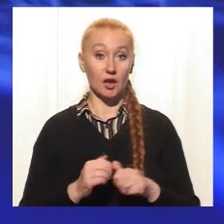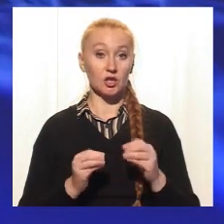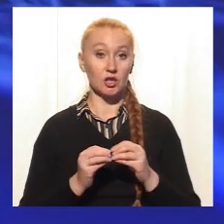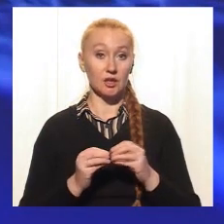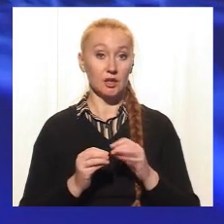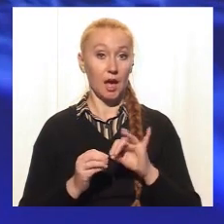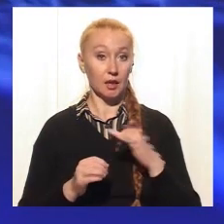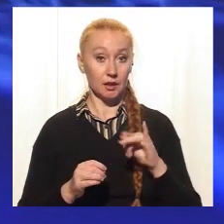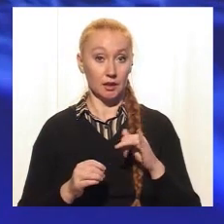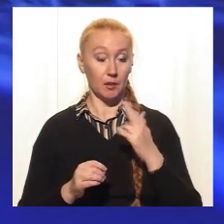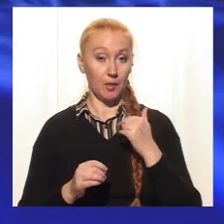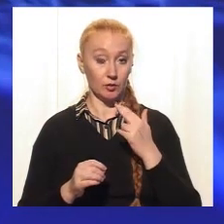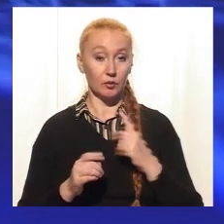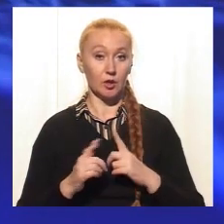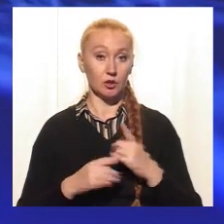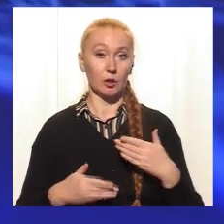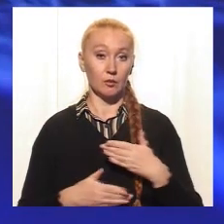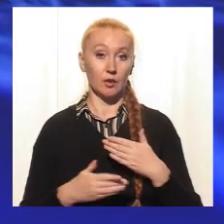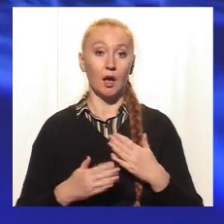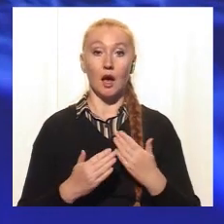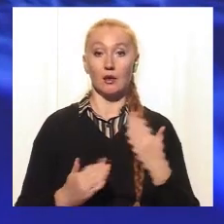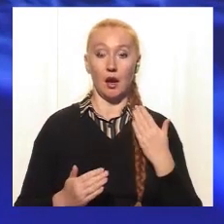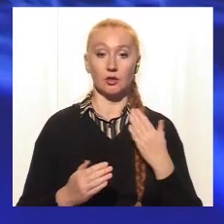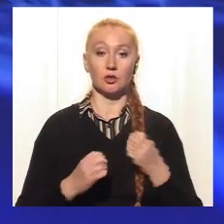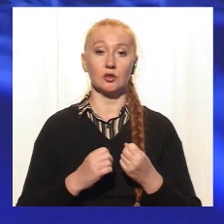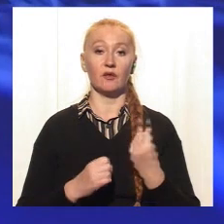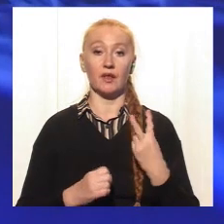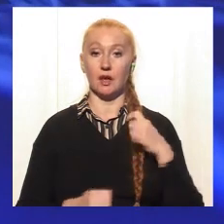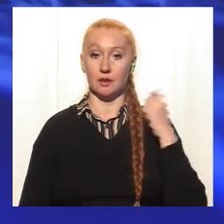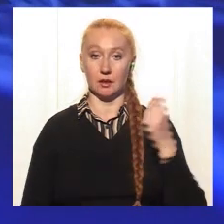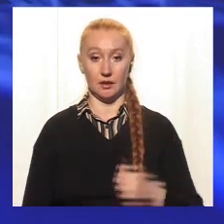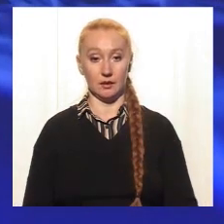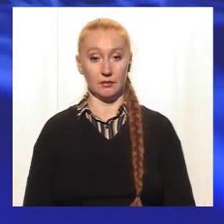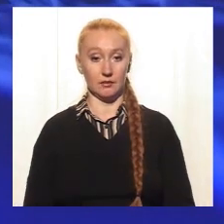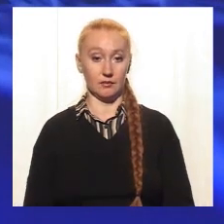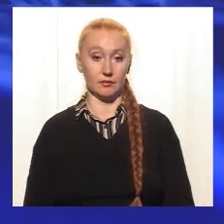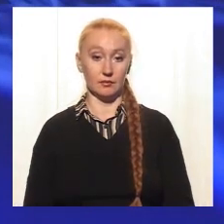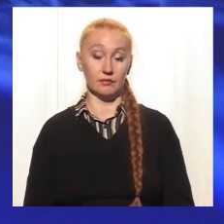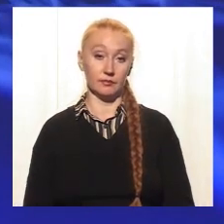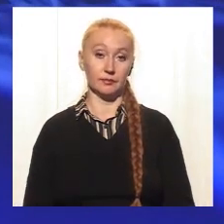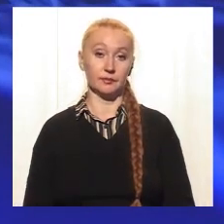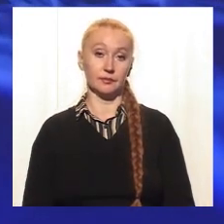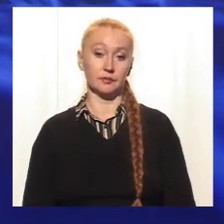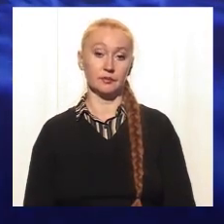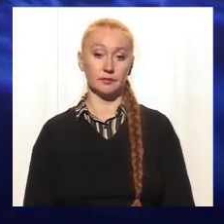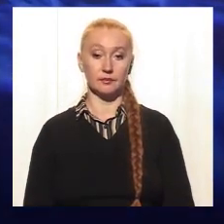підросток починає половину життя раніше 12 років. Ну, десь так, мабуть, є.